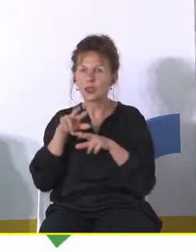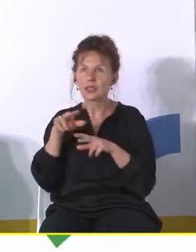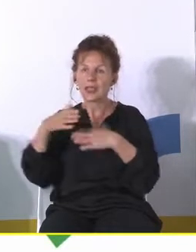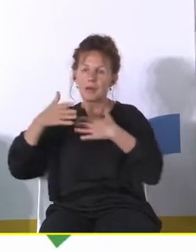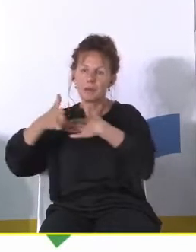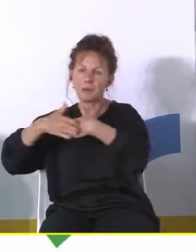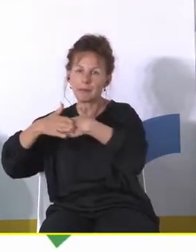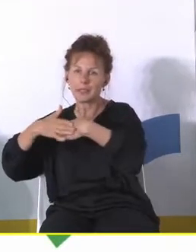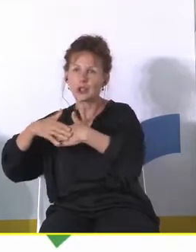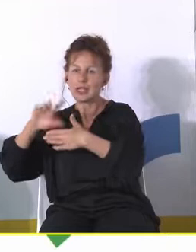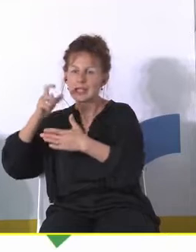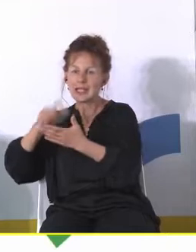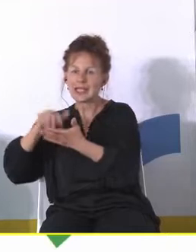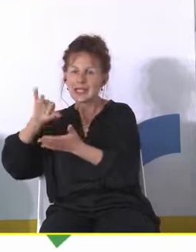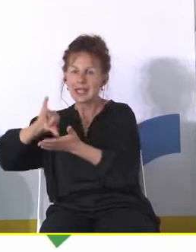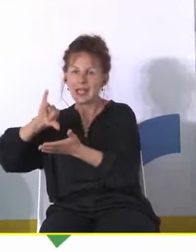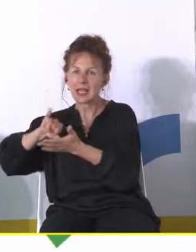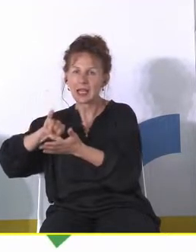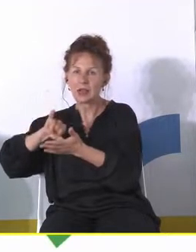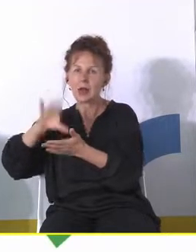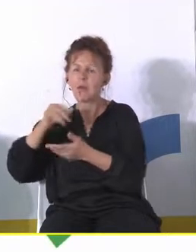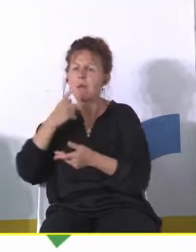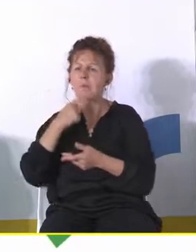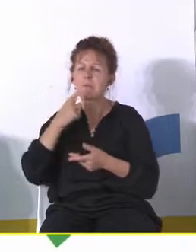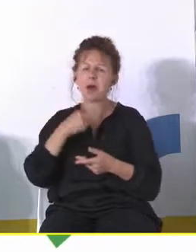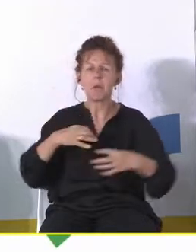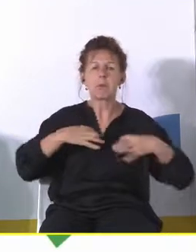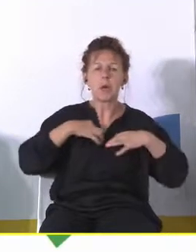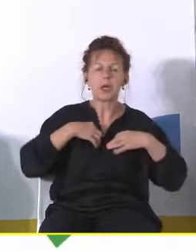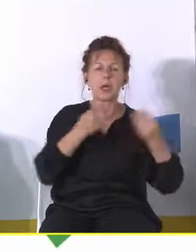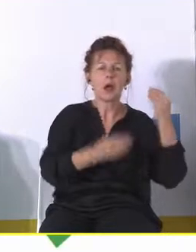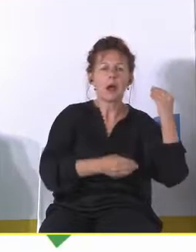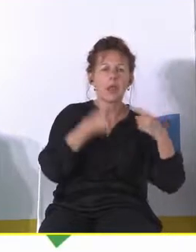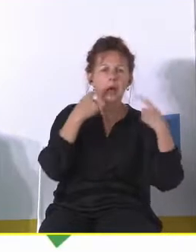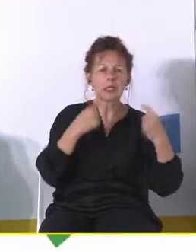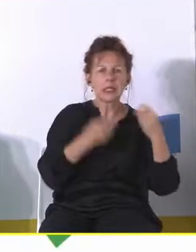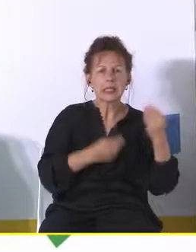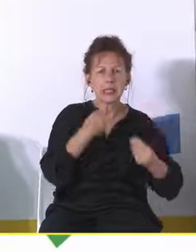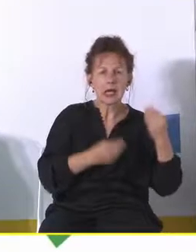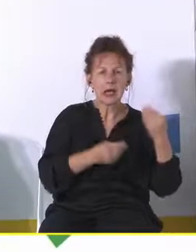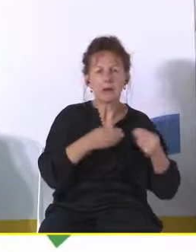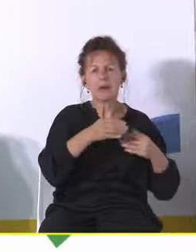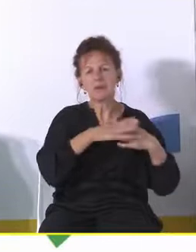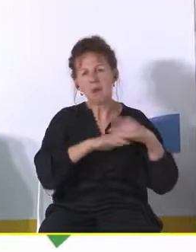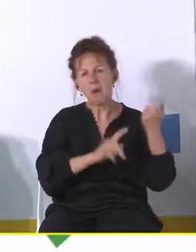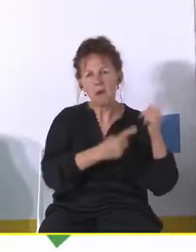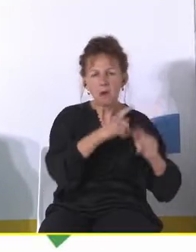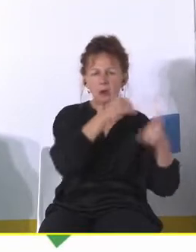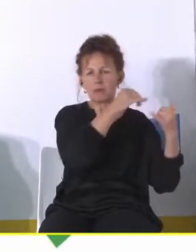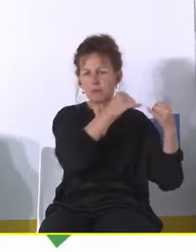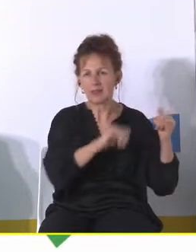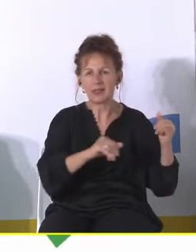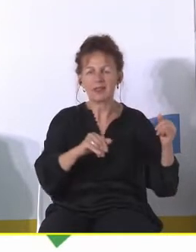bliżej centrum, bo małemu dziecku tam wszystko jedno, czy bawi się na placu zabaw w ogrodzie, domu, czy na tym, ale no już do klubu